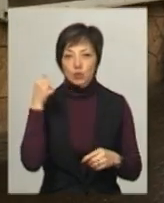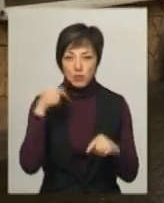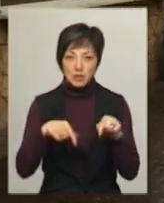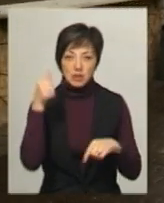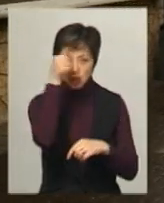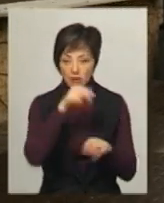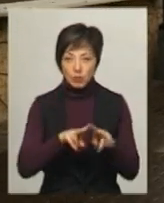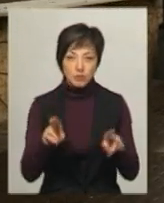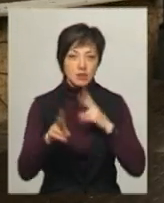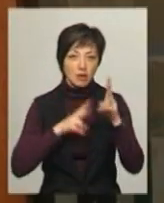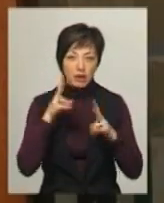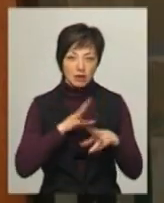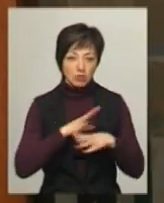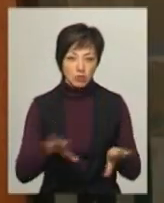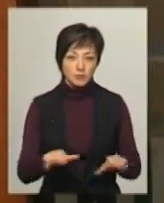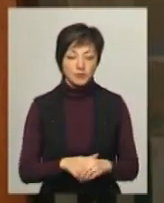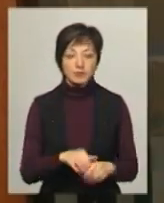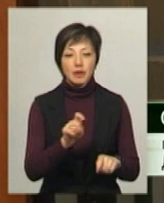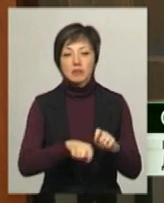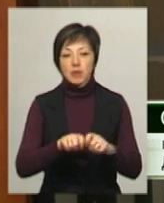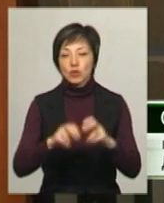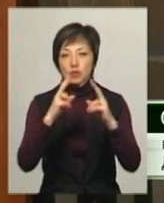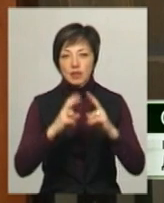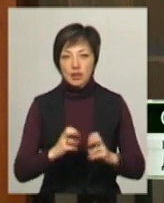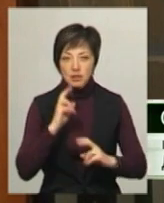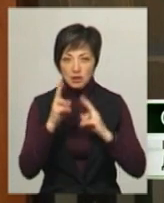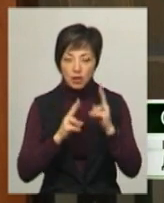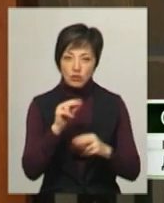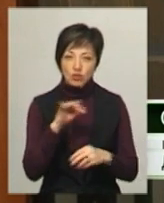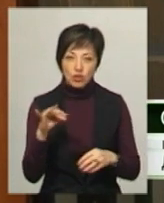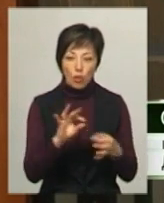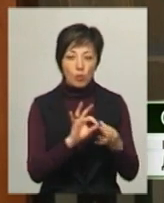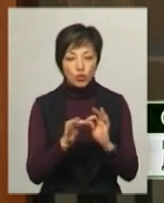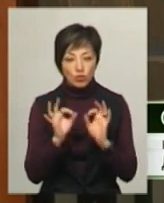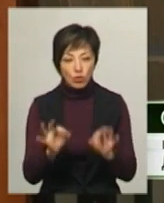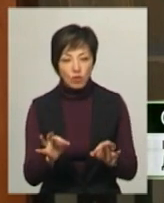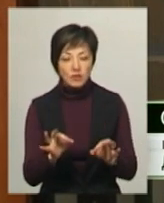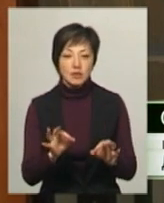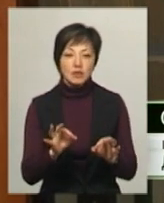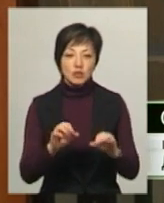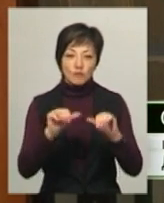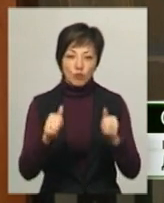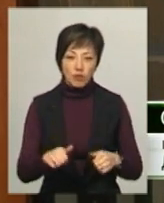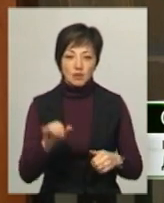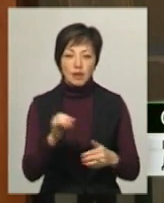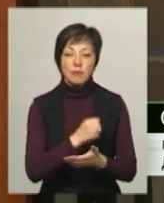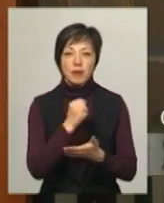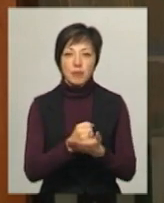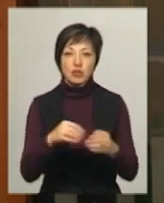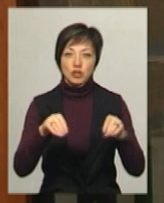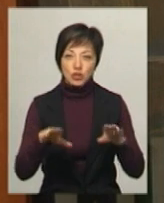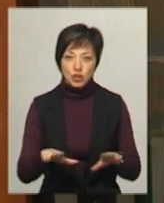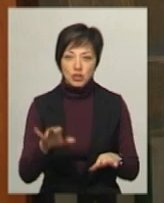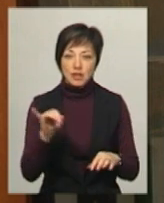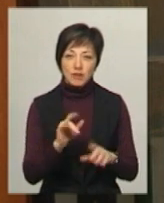цей рік подібних скарг не надходило. Інспектор розглядає скаргу, чи вона обґрунтована, чи вона вірно сформована, і приймає це рішення, і